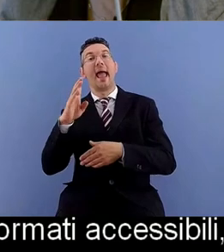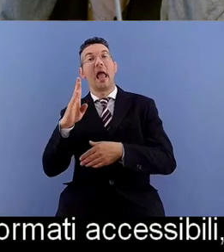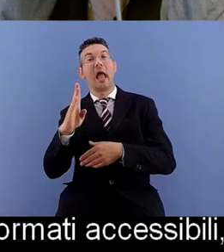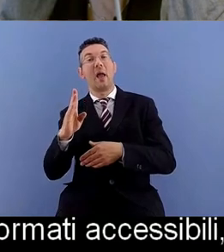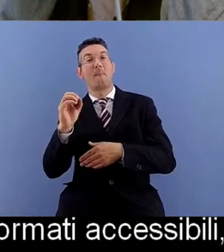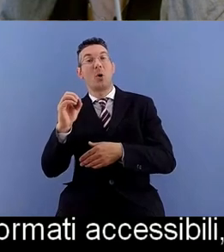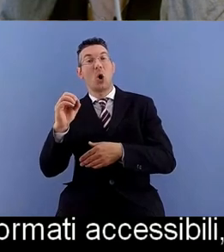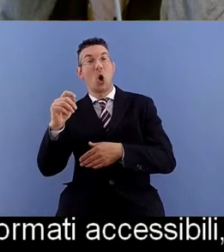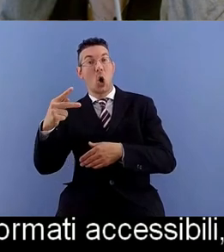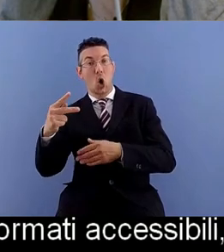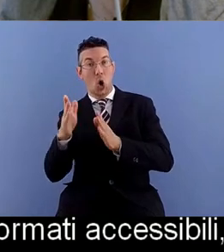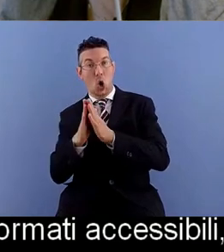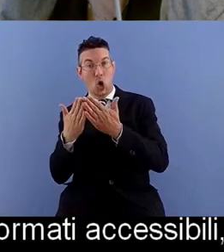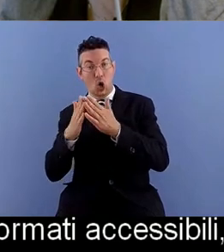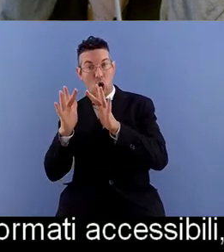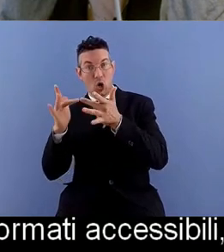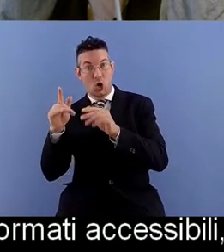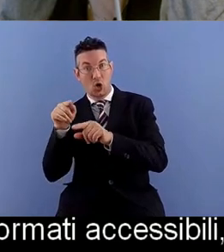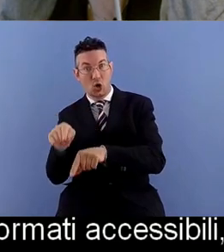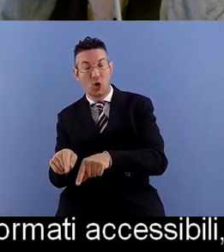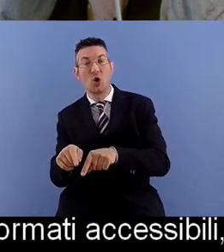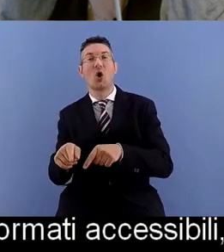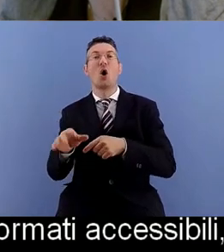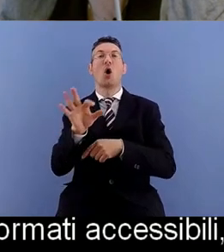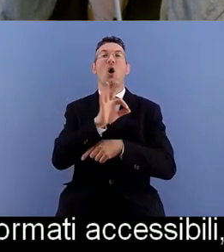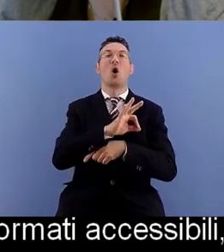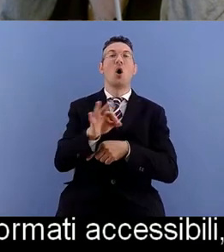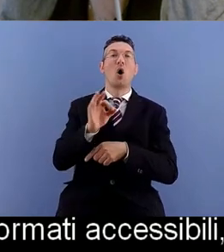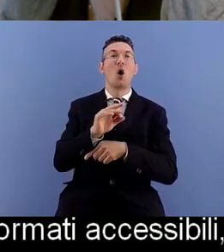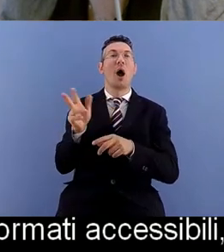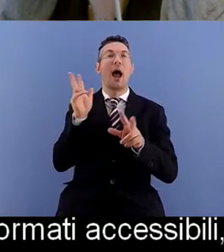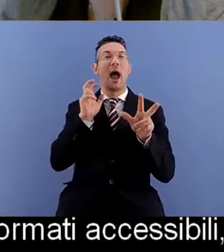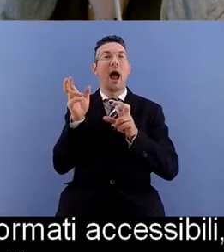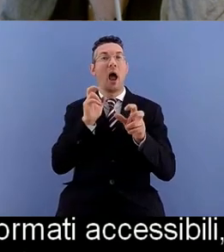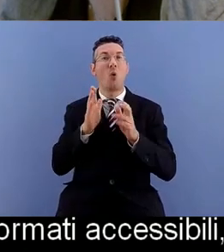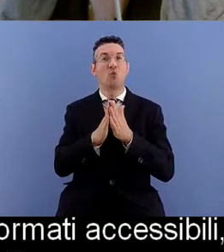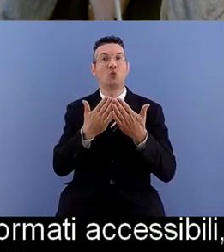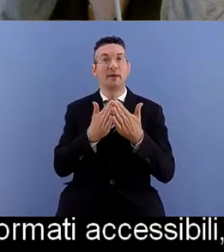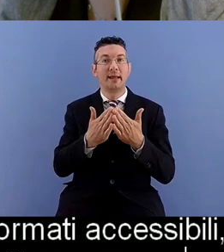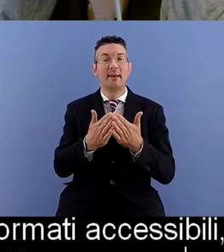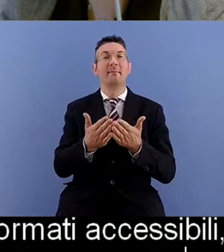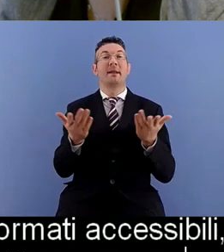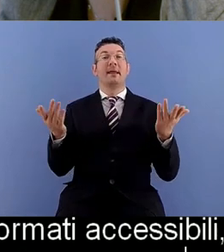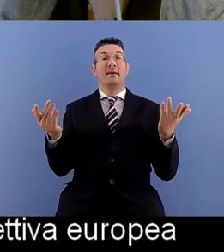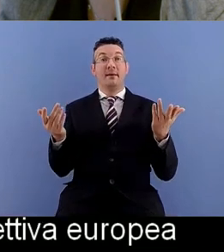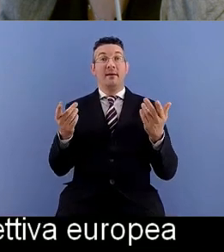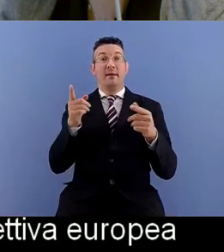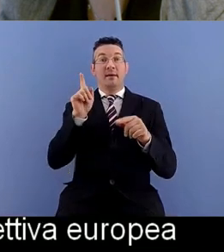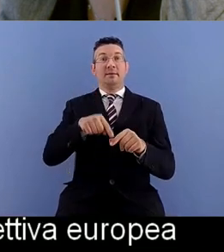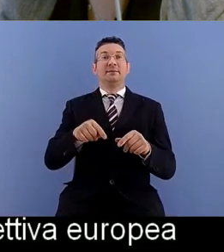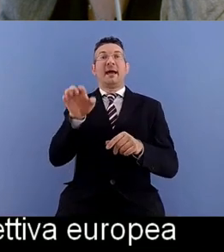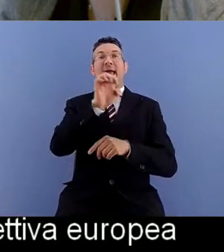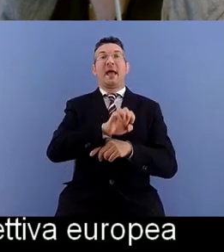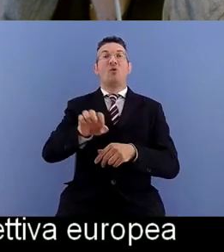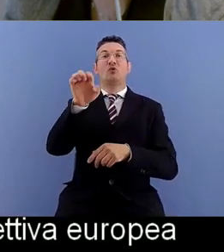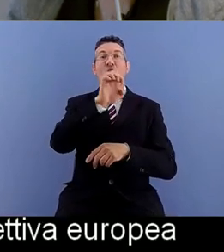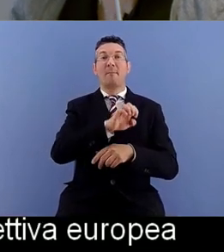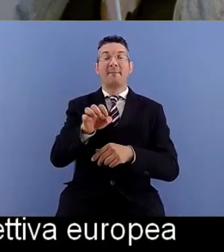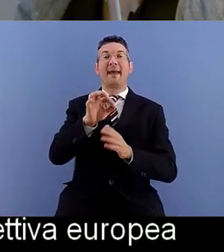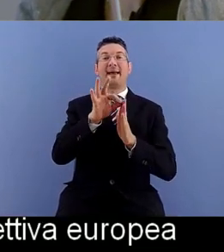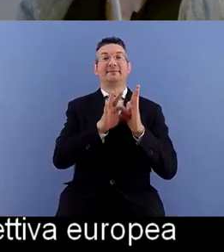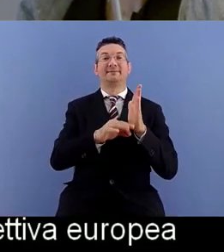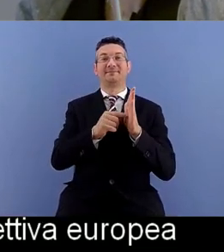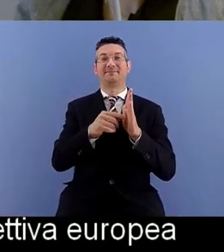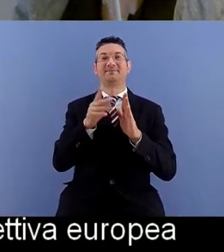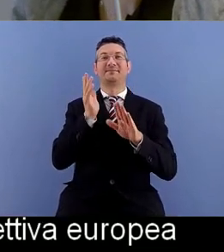ancora appunto la direttiva europea citata anche prima sui requisiti di accessibilità